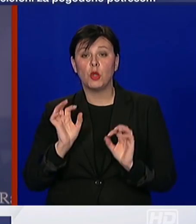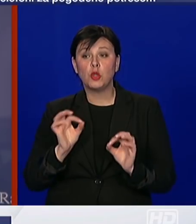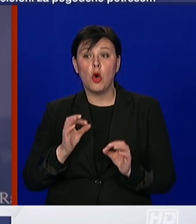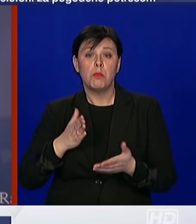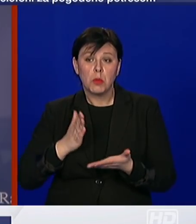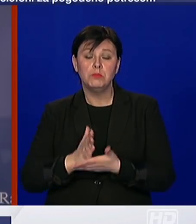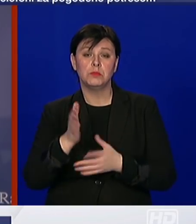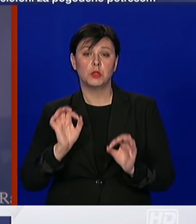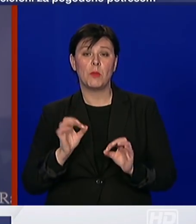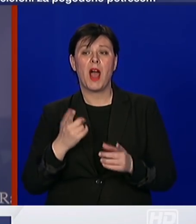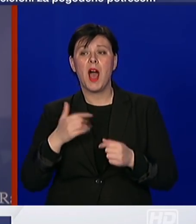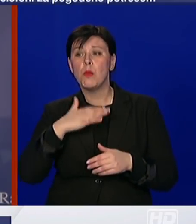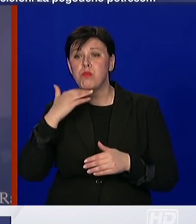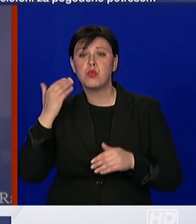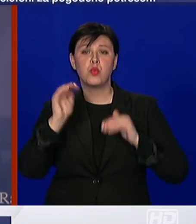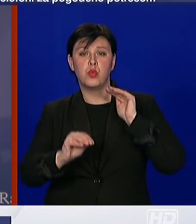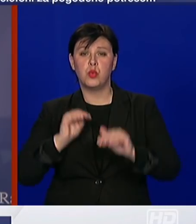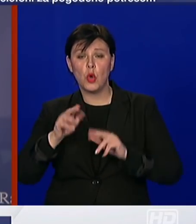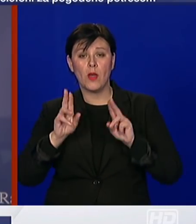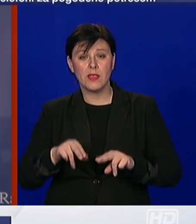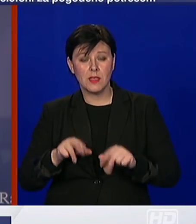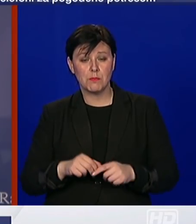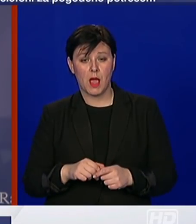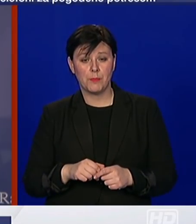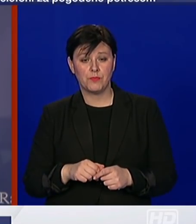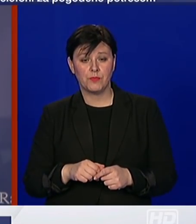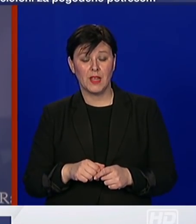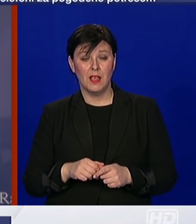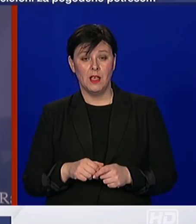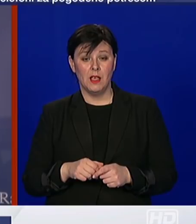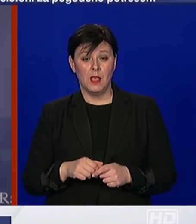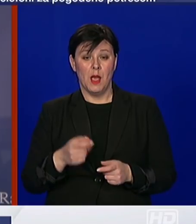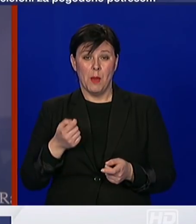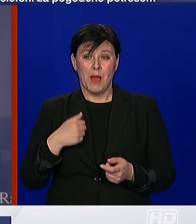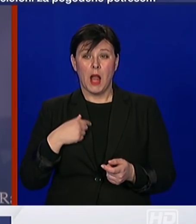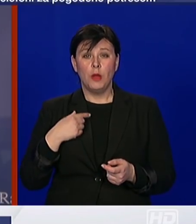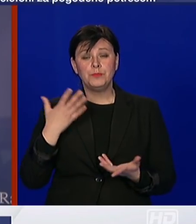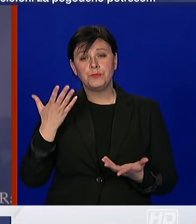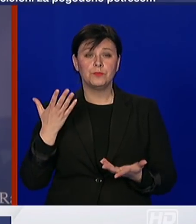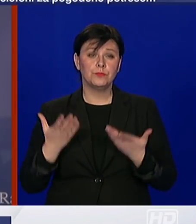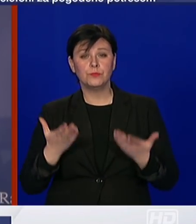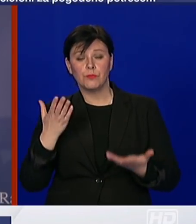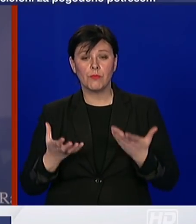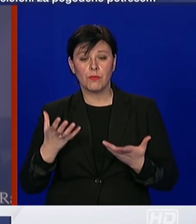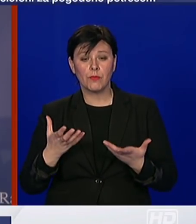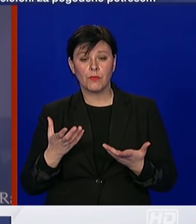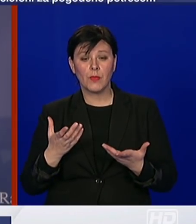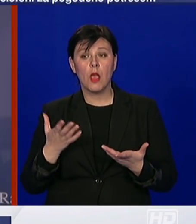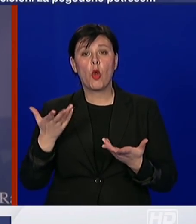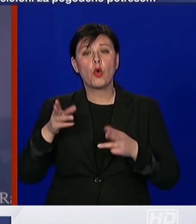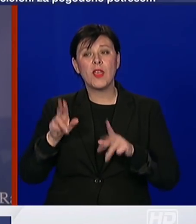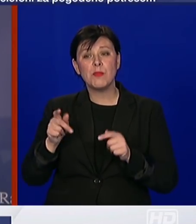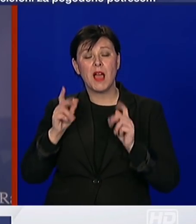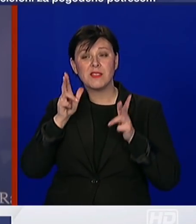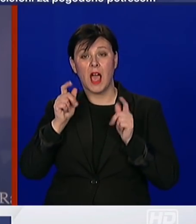pritisak s tim da u ovom trenutku malo mi dvojbu izaziva taj broj podnesenih